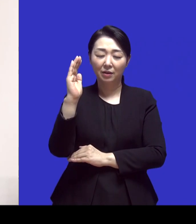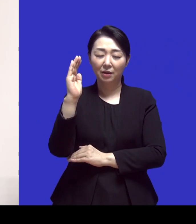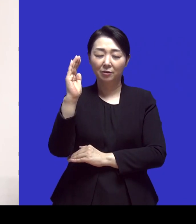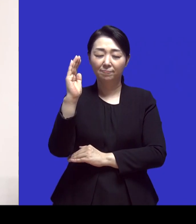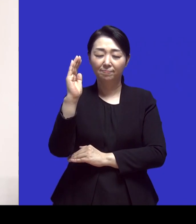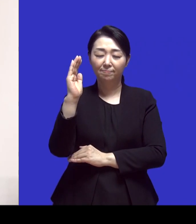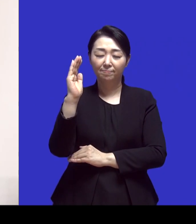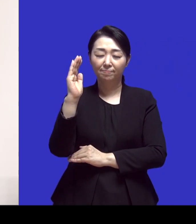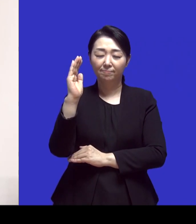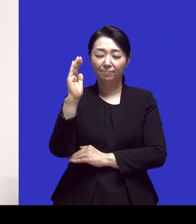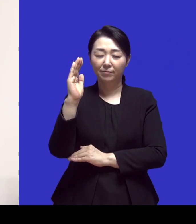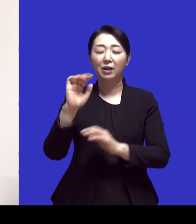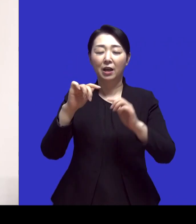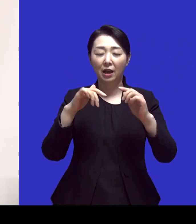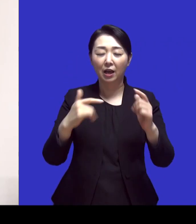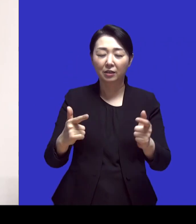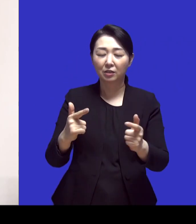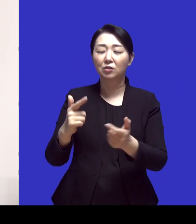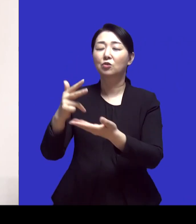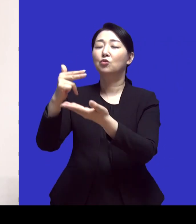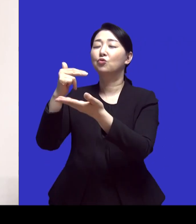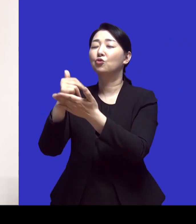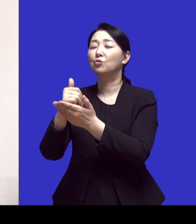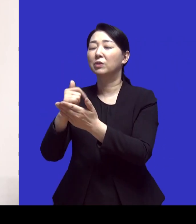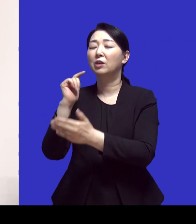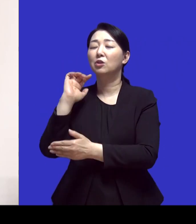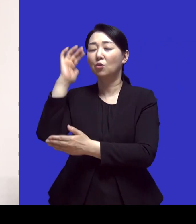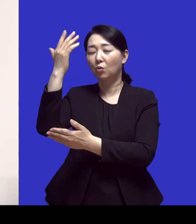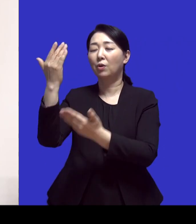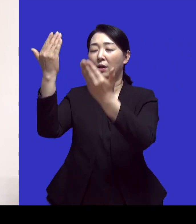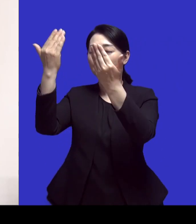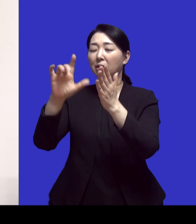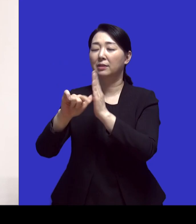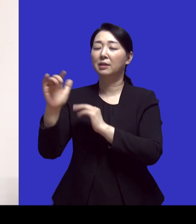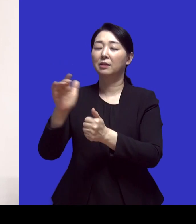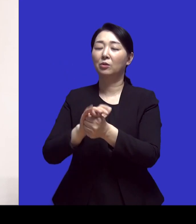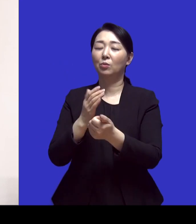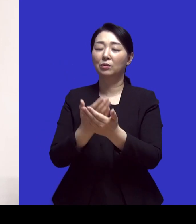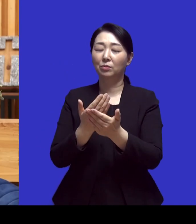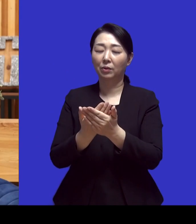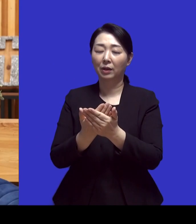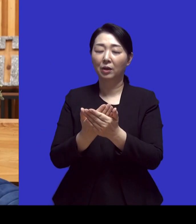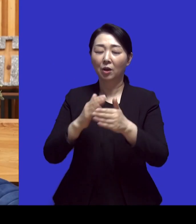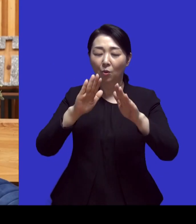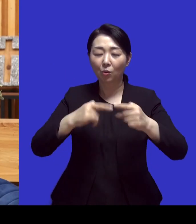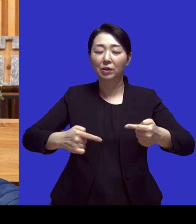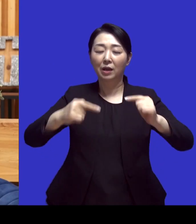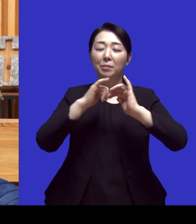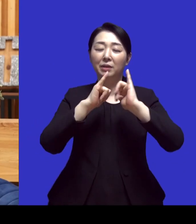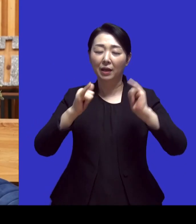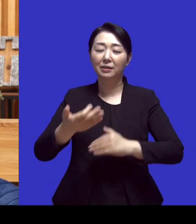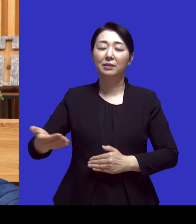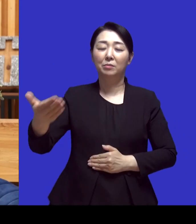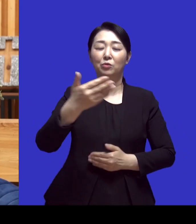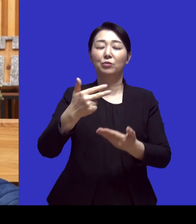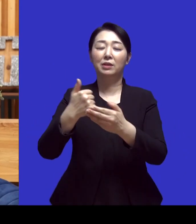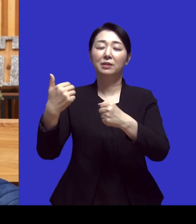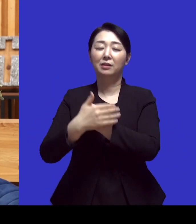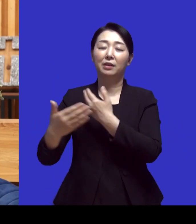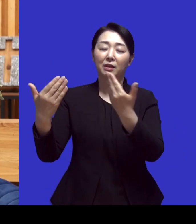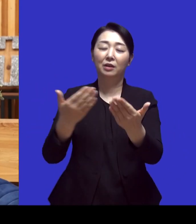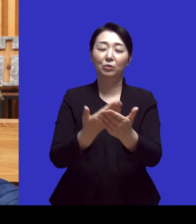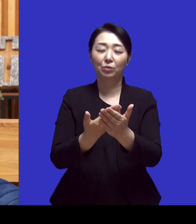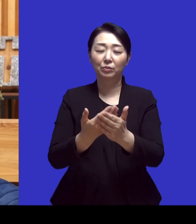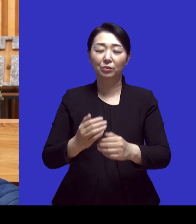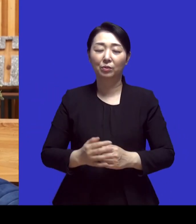주님이 영광받는 시간 되도록 하여 주시고 이 자리에 함께 한 분들에게 주님께서 은혜를 주시고